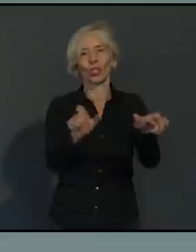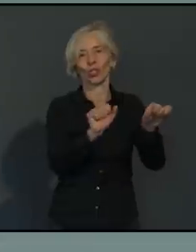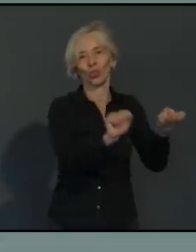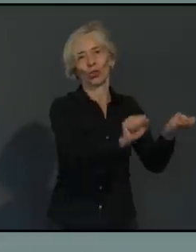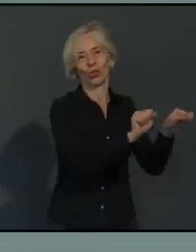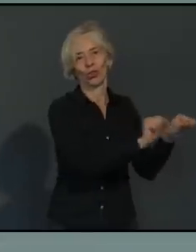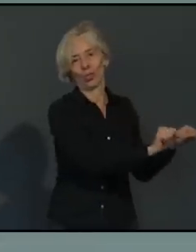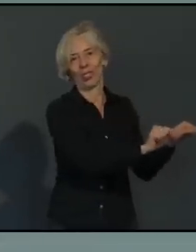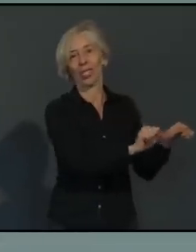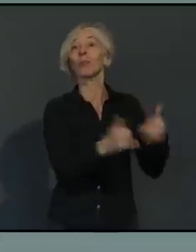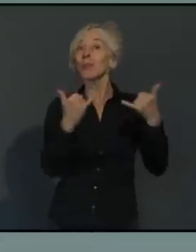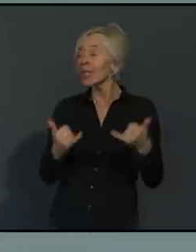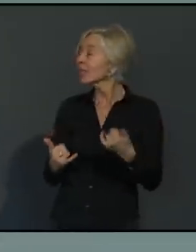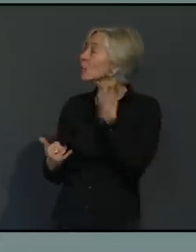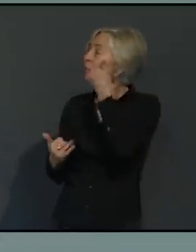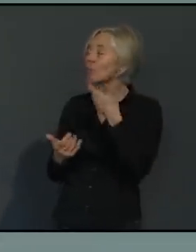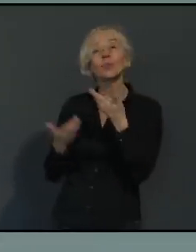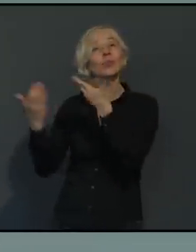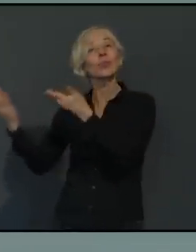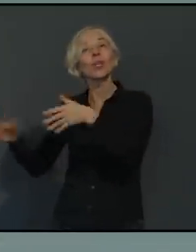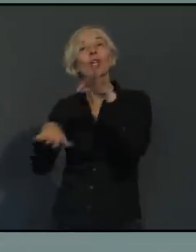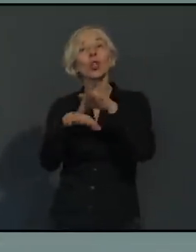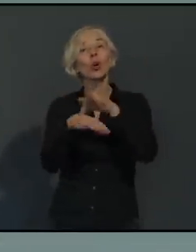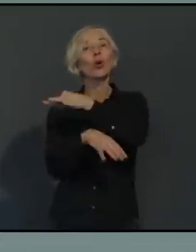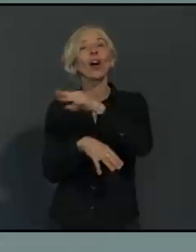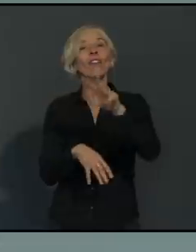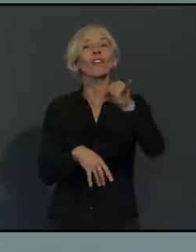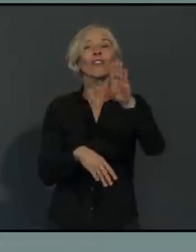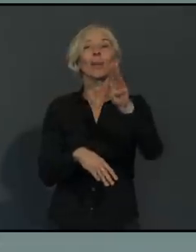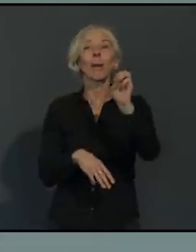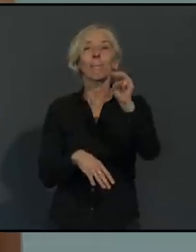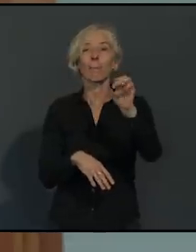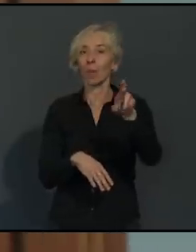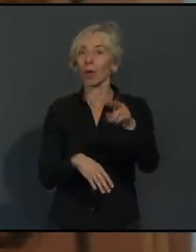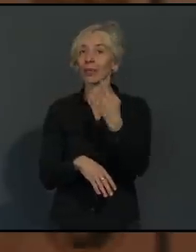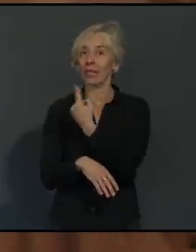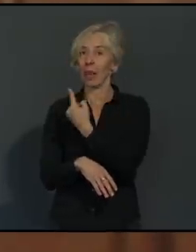der Ihnen die aktuellsten Zahlen und Entwicklungen präsentieren wird.